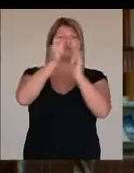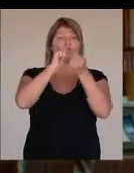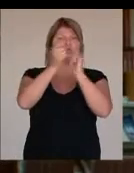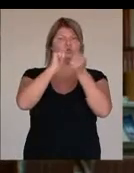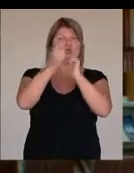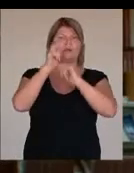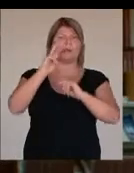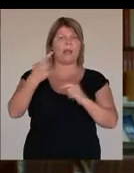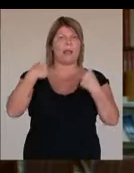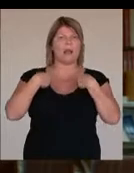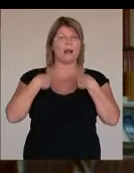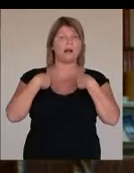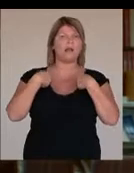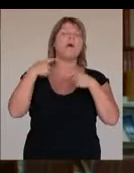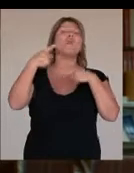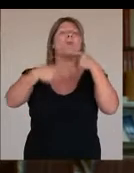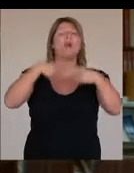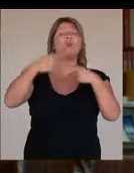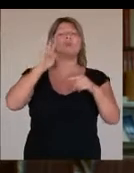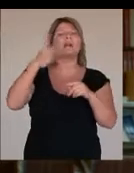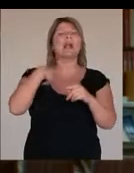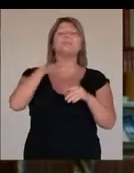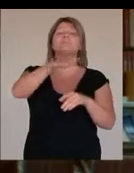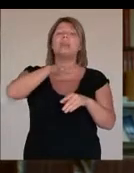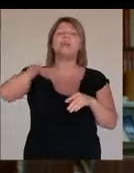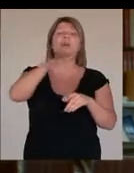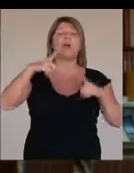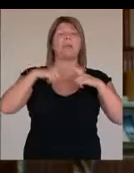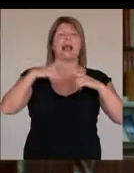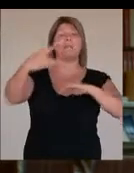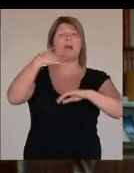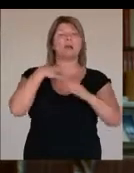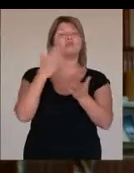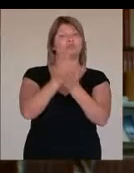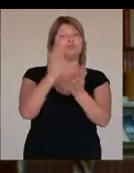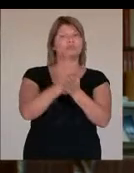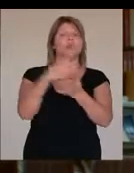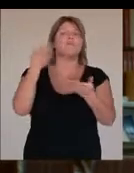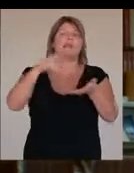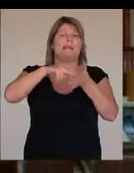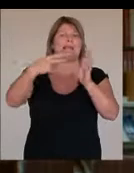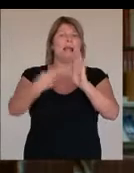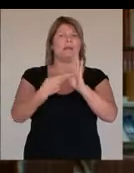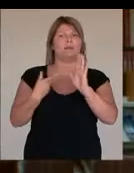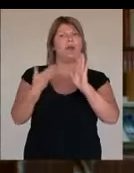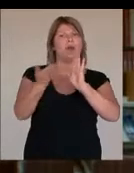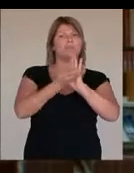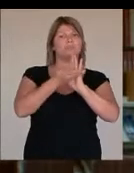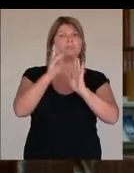változni kell, folyamatosan kell idomolnunk a társadalmi elvárásokhoz, akár a technikához,